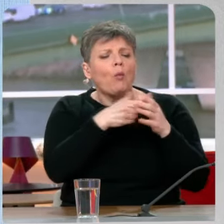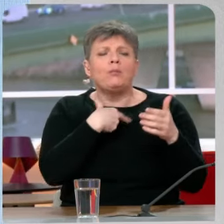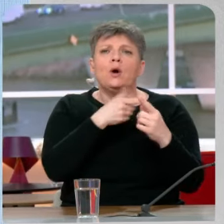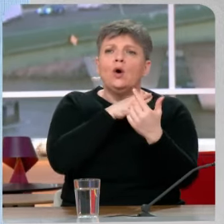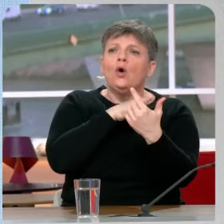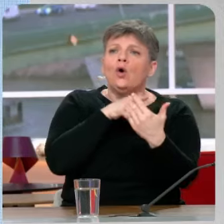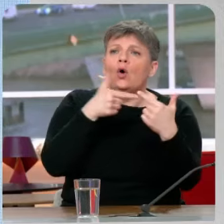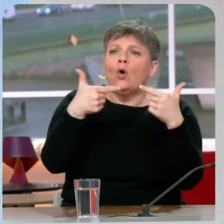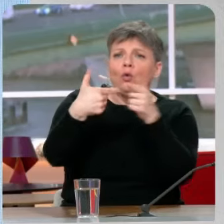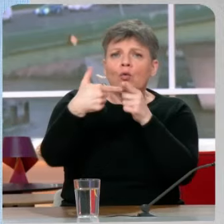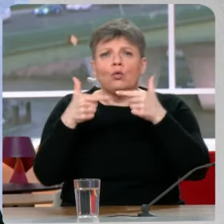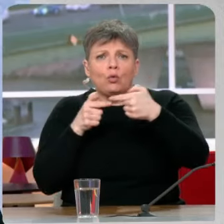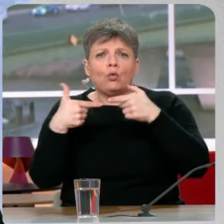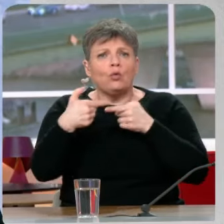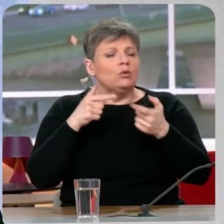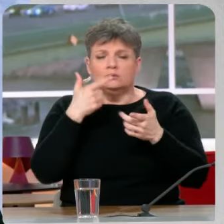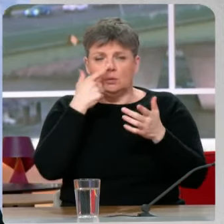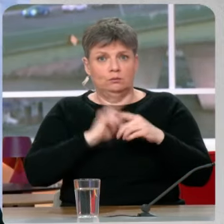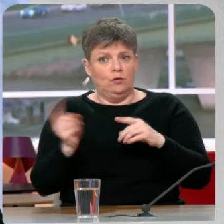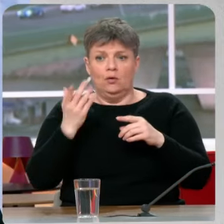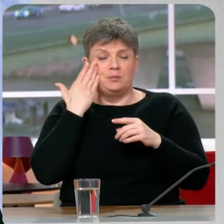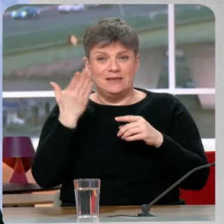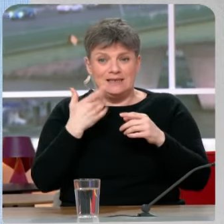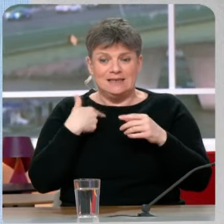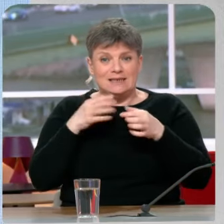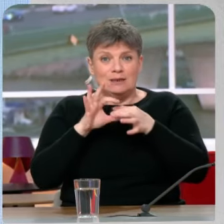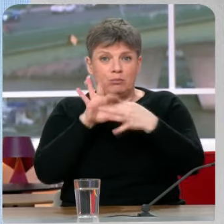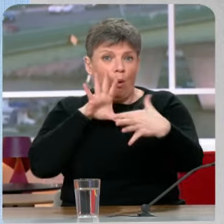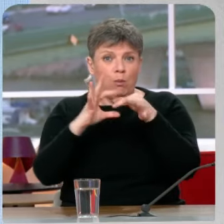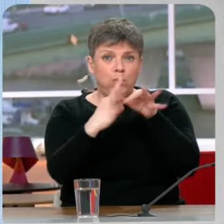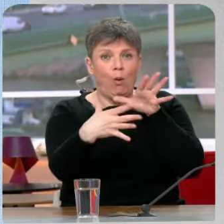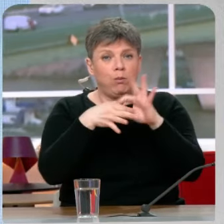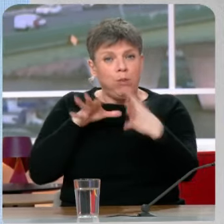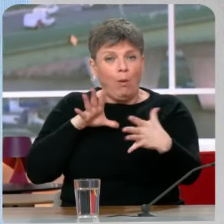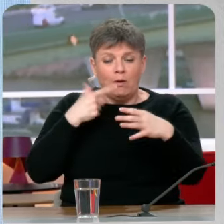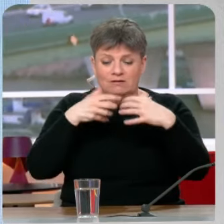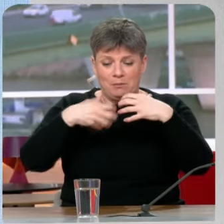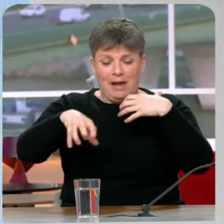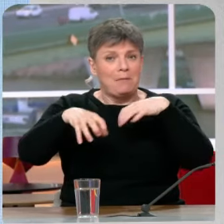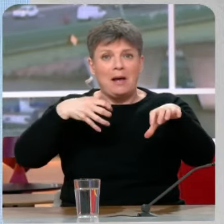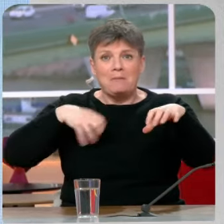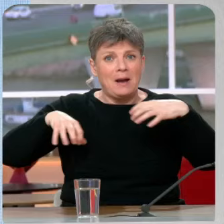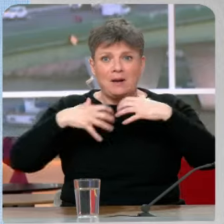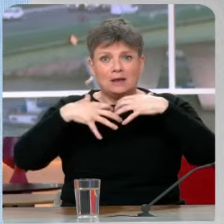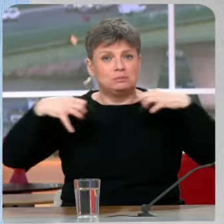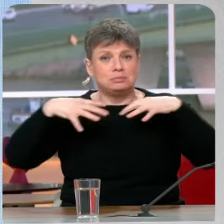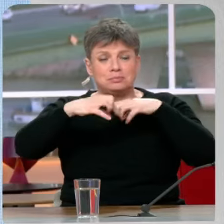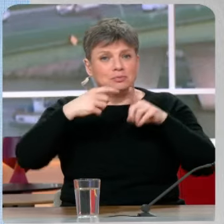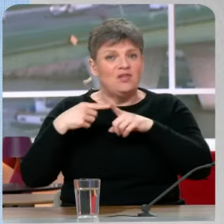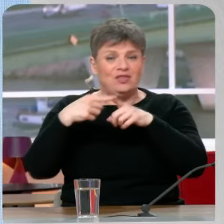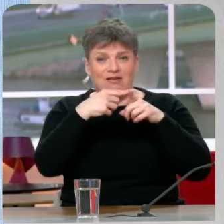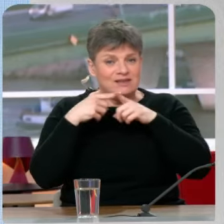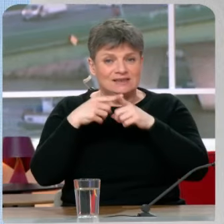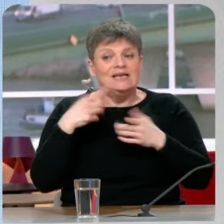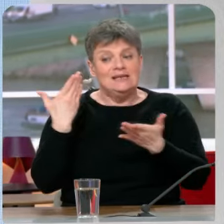bien que nous sommes, soit nous nous désagrégeons de l'intérieur, et c'est le projet des nationalistes d'extrême droite partout en